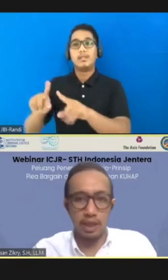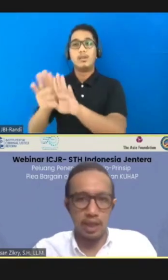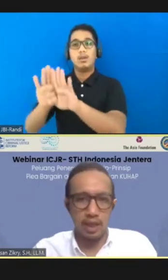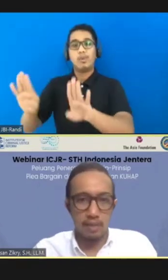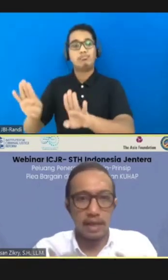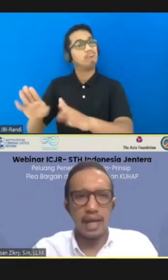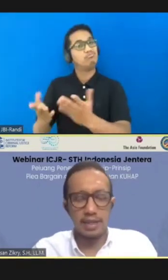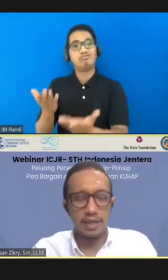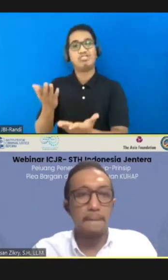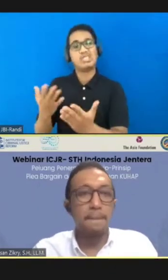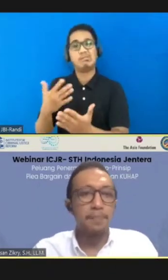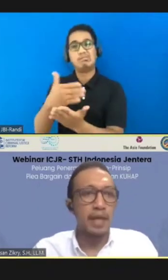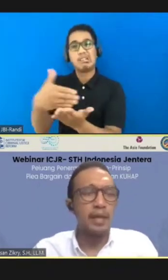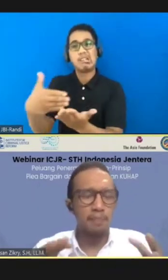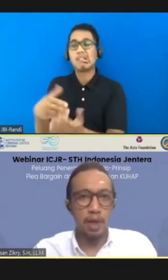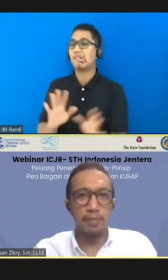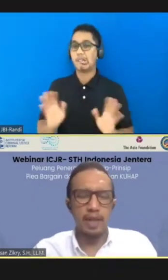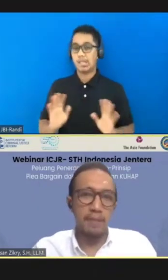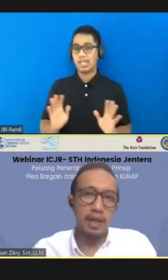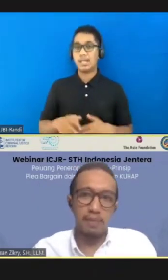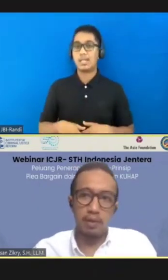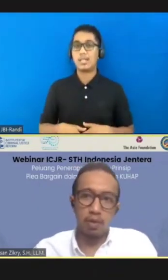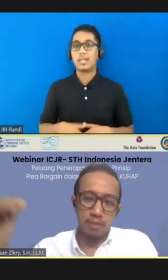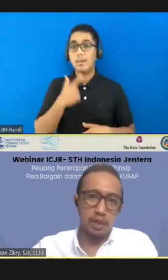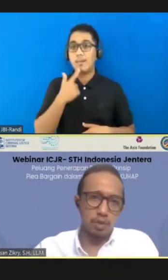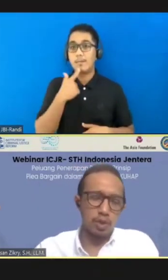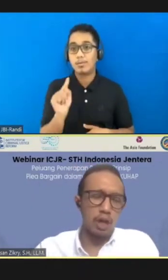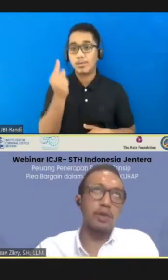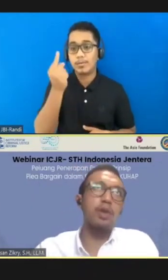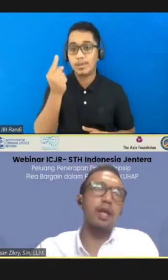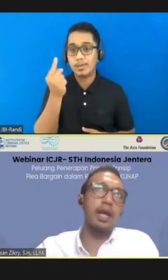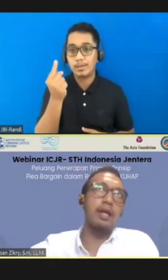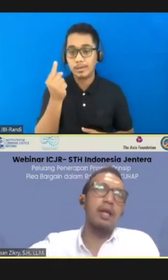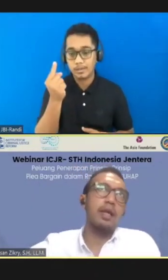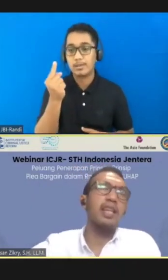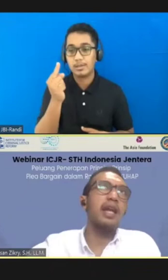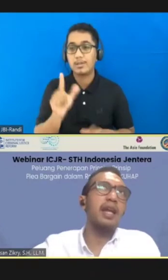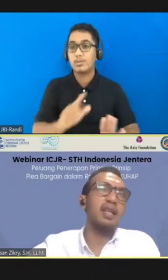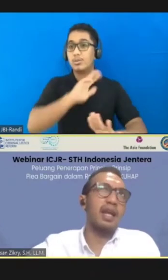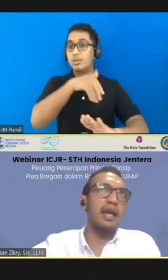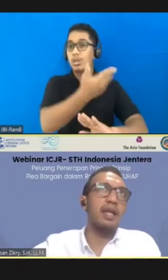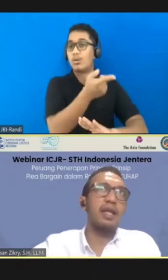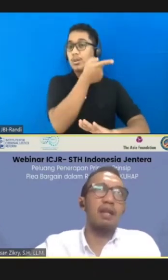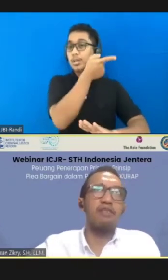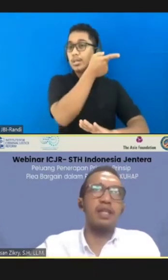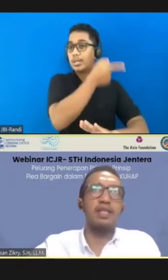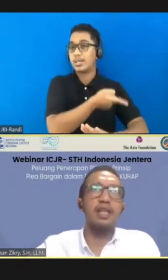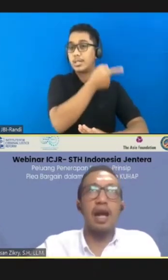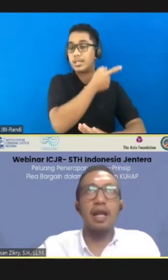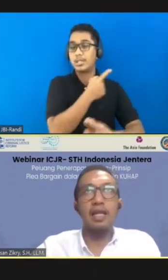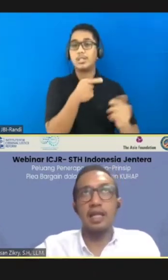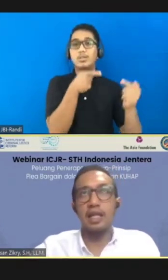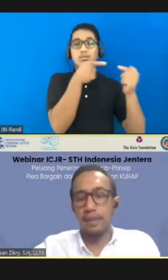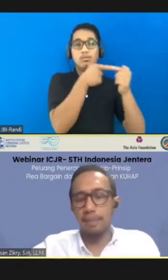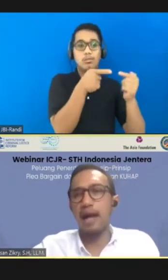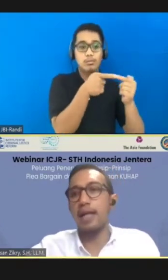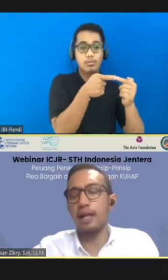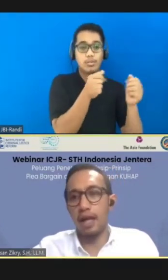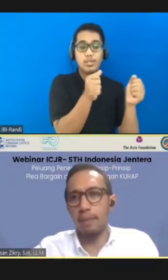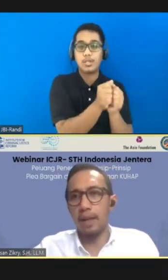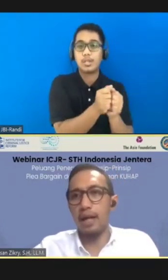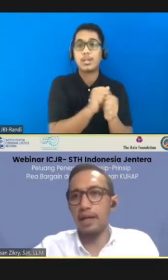tidak perlu dibatasi. Jadi, poin pertama dari pengaturan masalah 7 tahun itu adalah, ini adalah terkait dengan relevansinya di